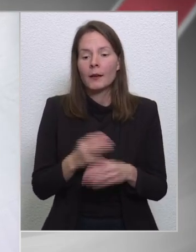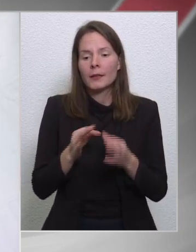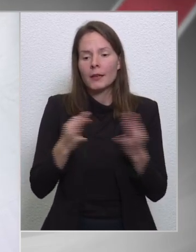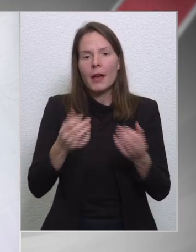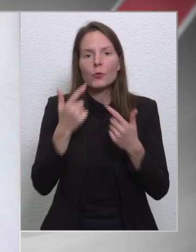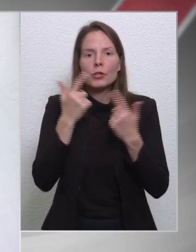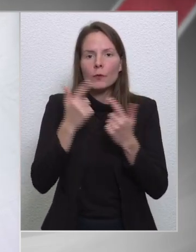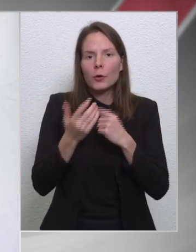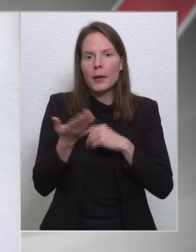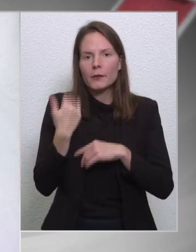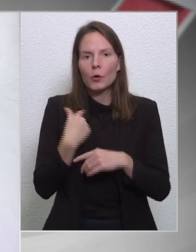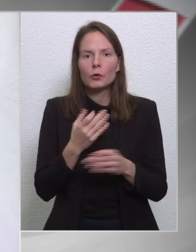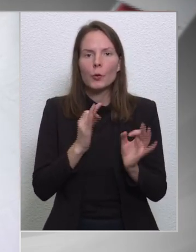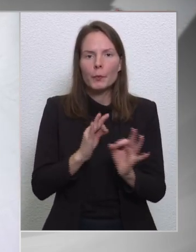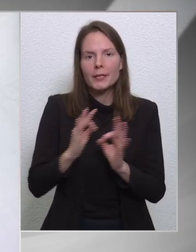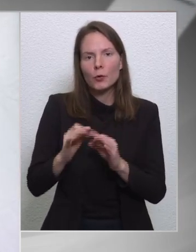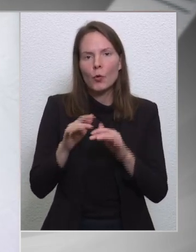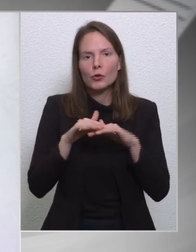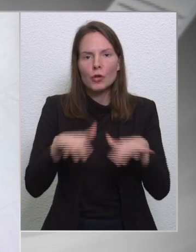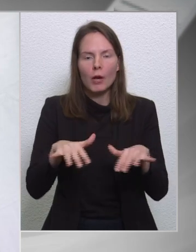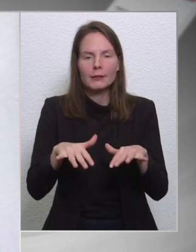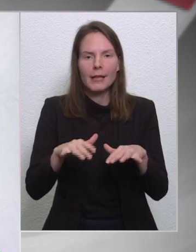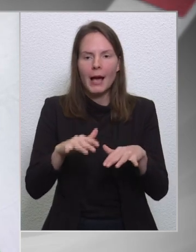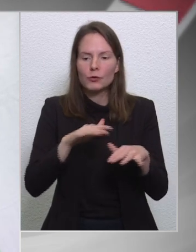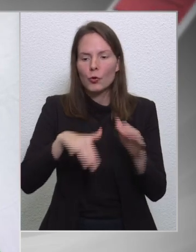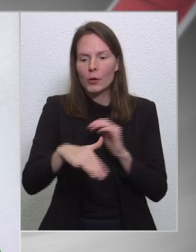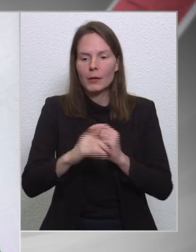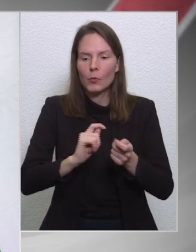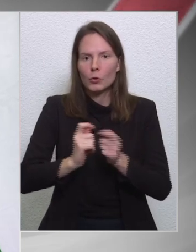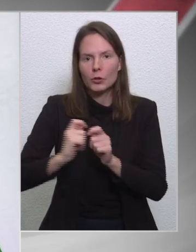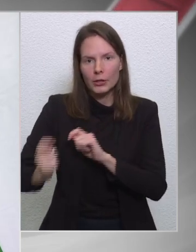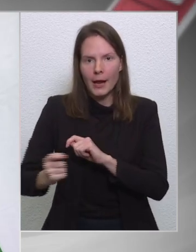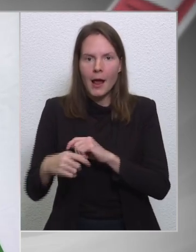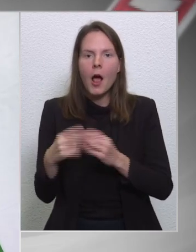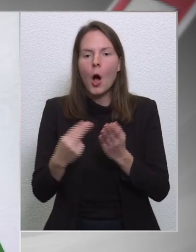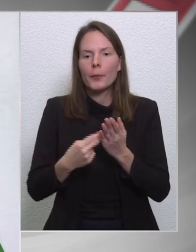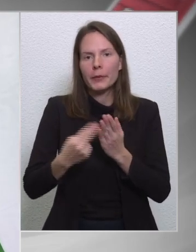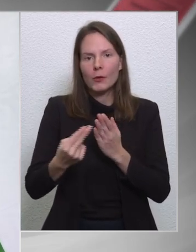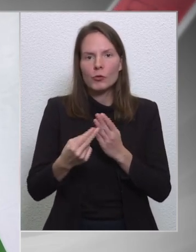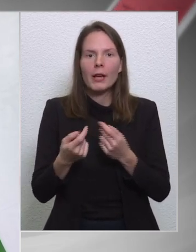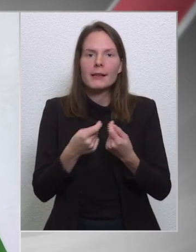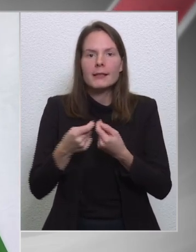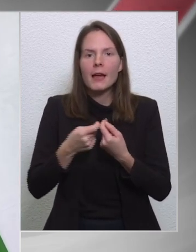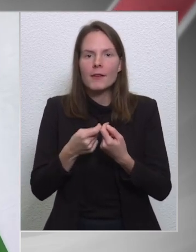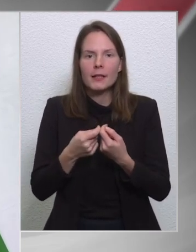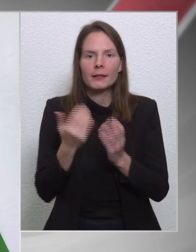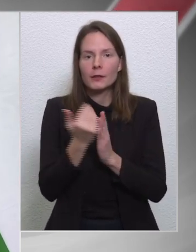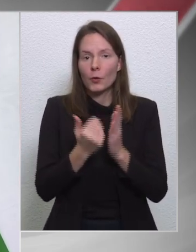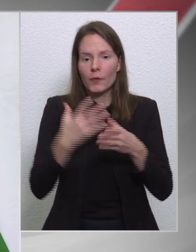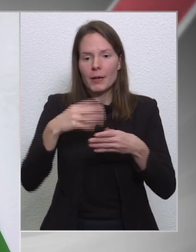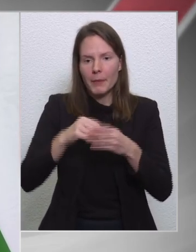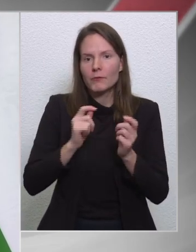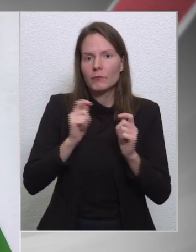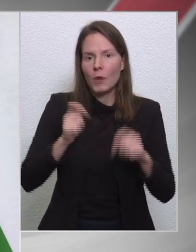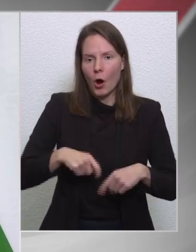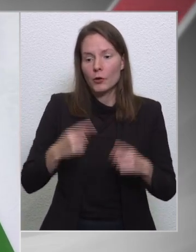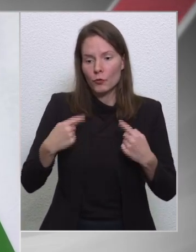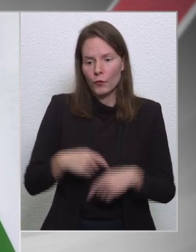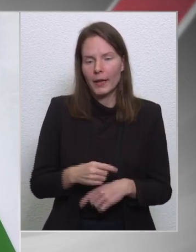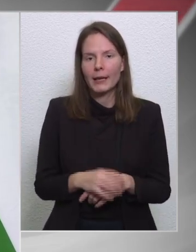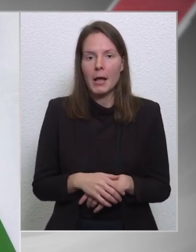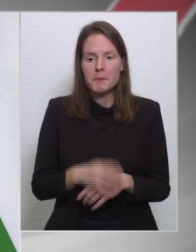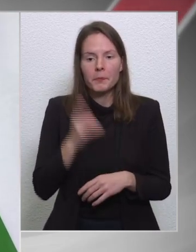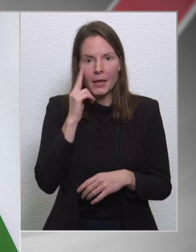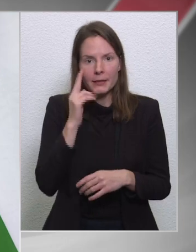hogy bizonyos hatáskövi módosításokat a bírósági szervezeti törvényben hajtsunk végre. De ezt ismertük eddig, de az